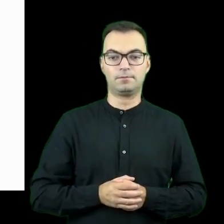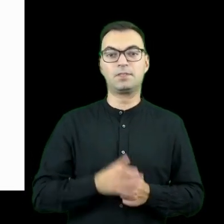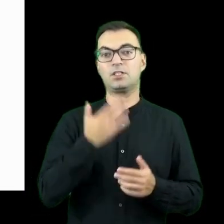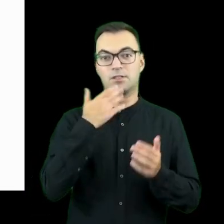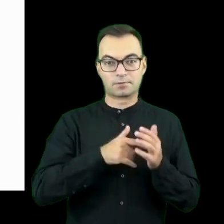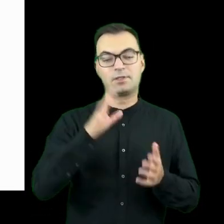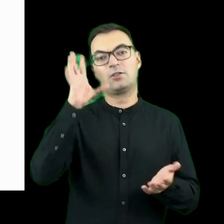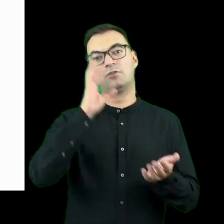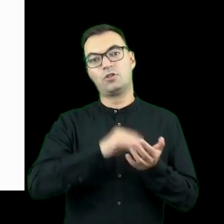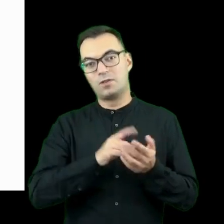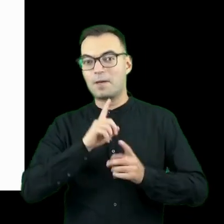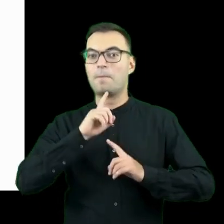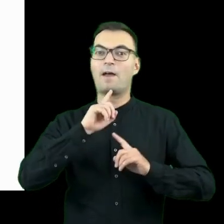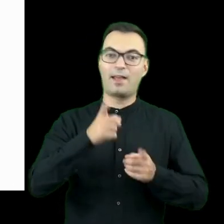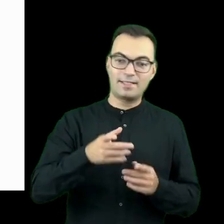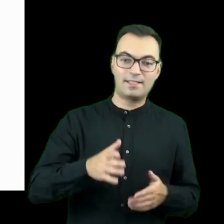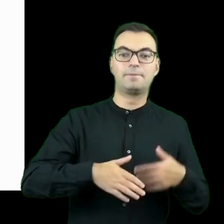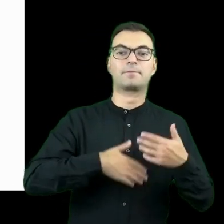doświadczenia i referencji